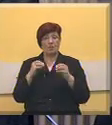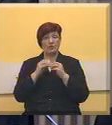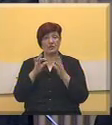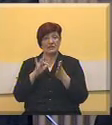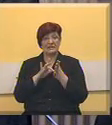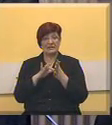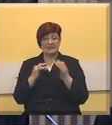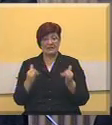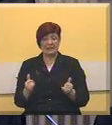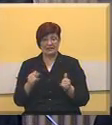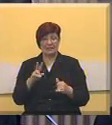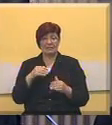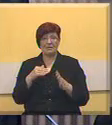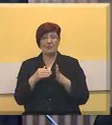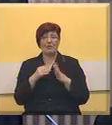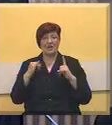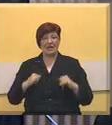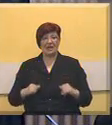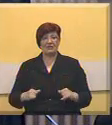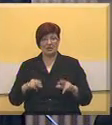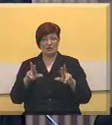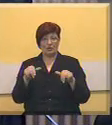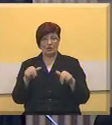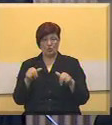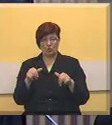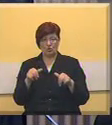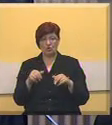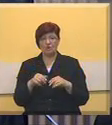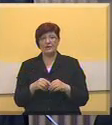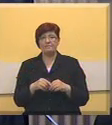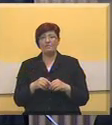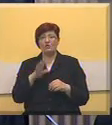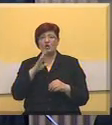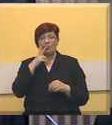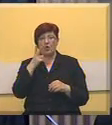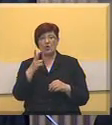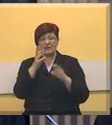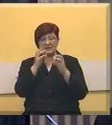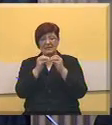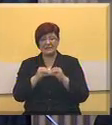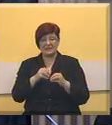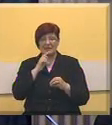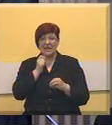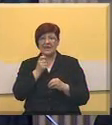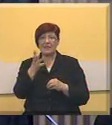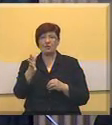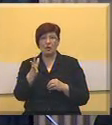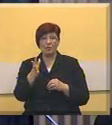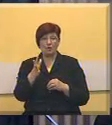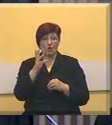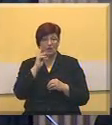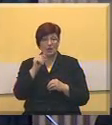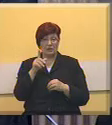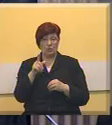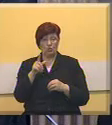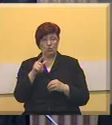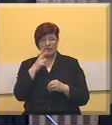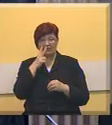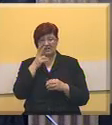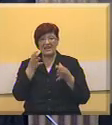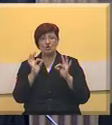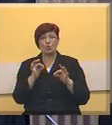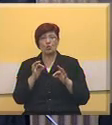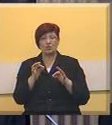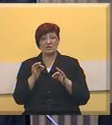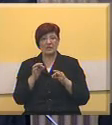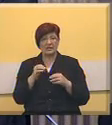centar već sada ima potreban kadrovski potencijal koji kako u pogledu strukture i broja istraživača tako i u pogledu stručne